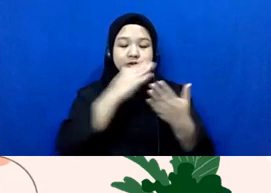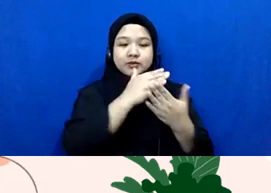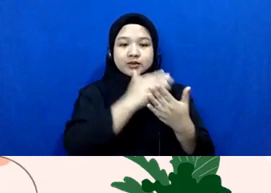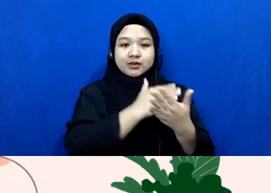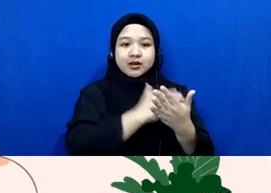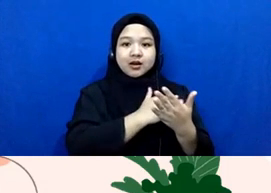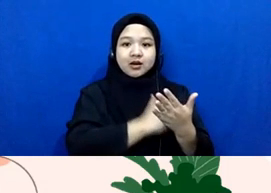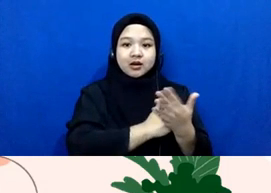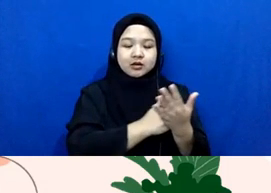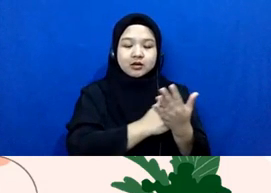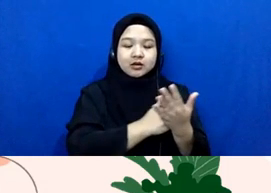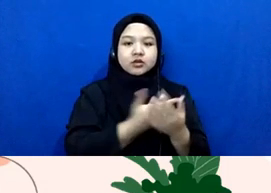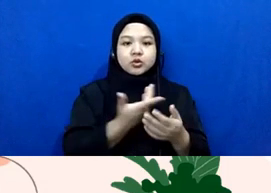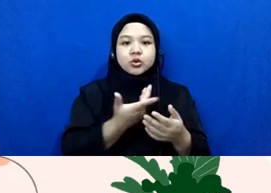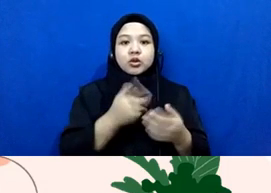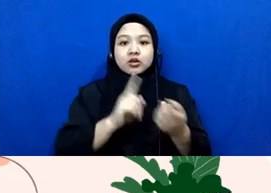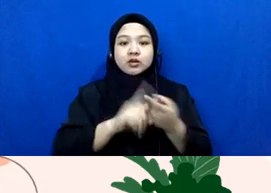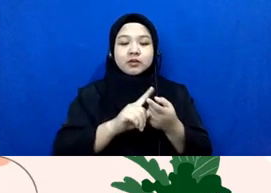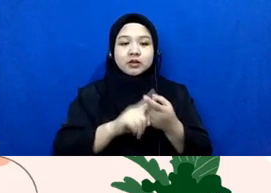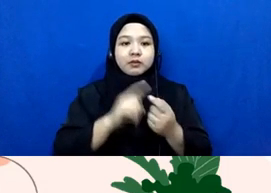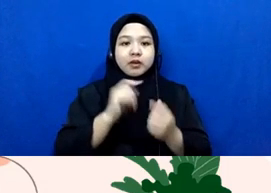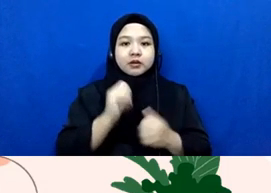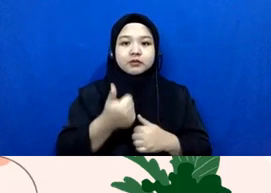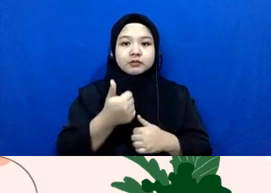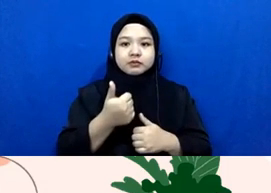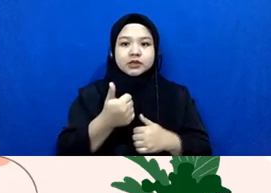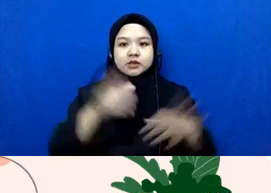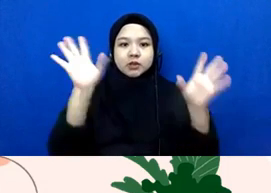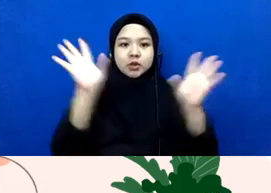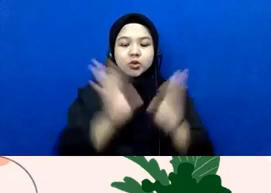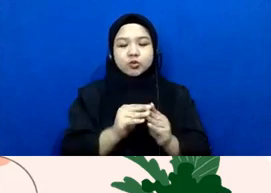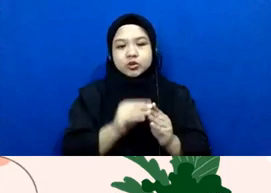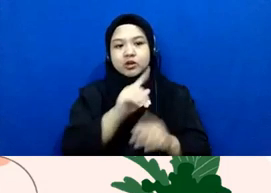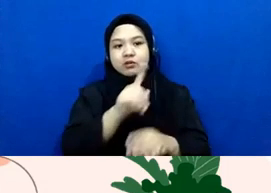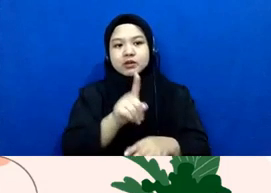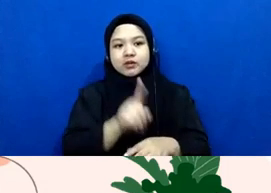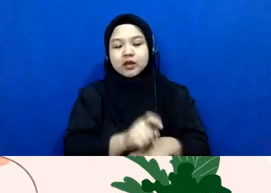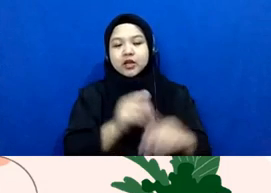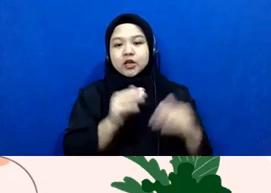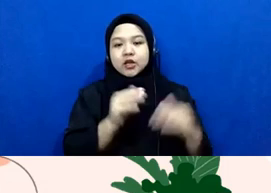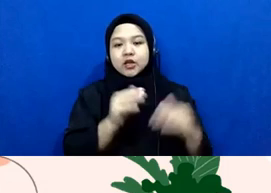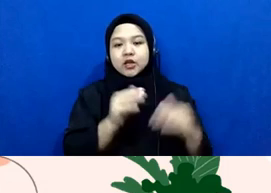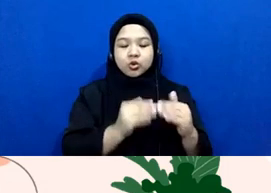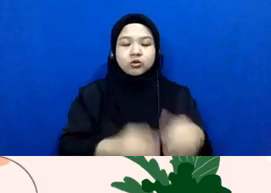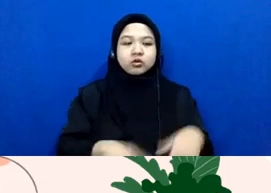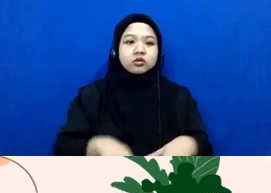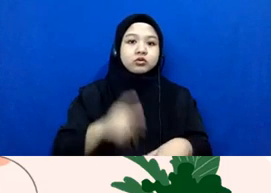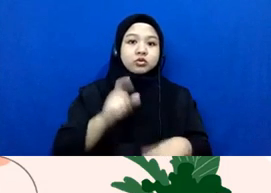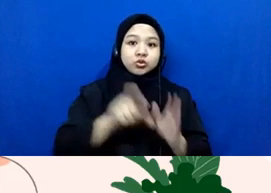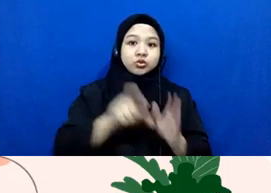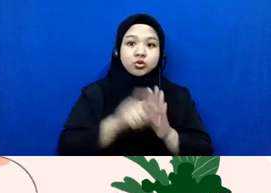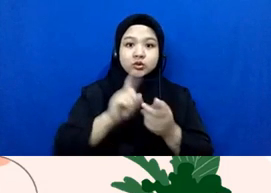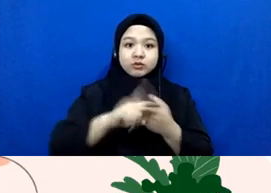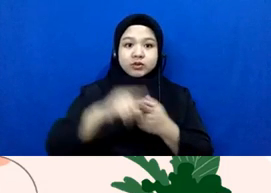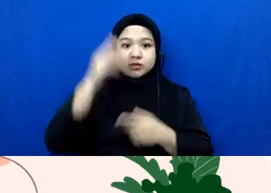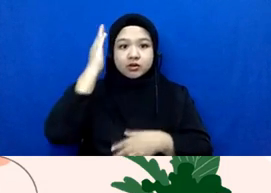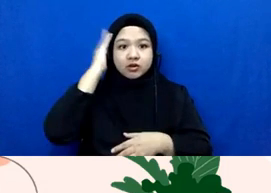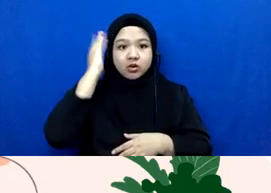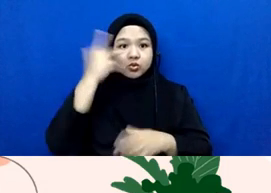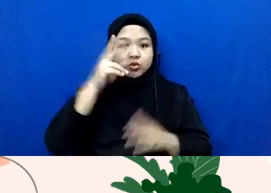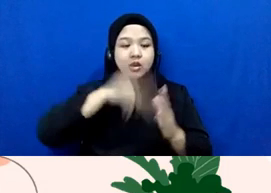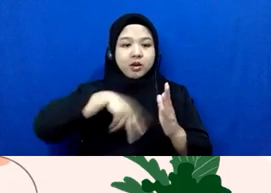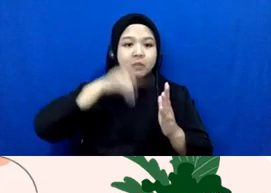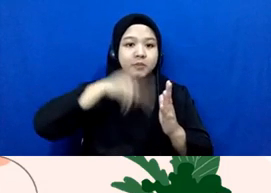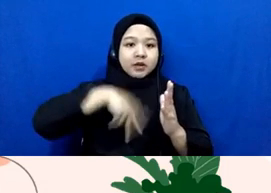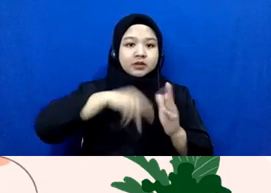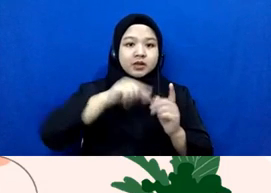jadi bisa merumuskan pertanyaan yang relevan jadi misalnya teman-teman kan jadi tahu ya kalau teman-teman sudah baca